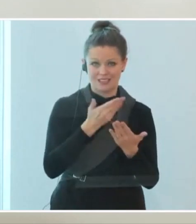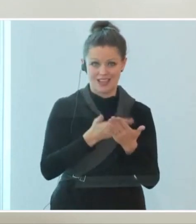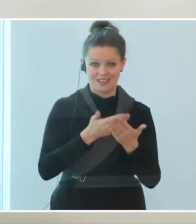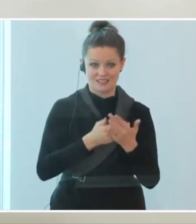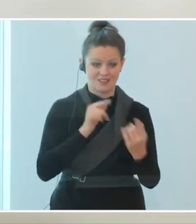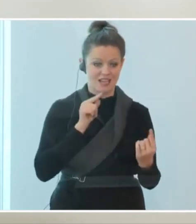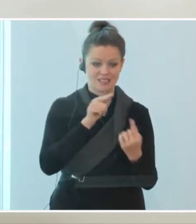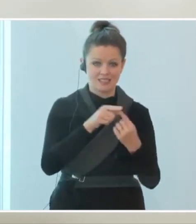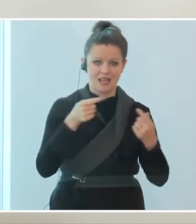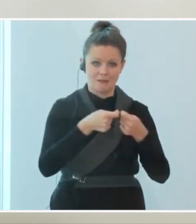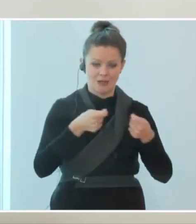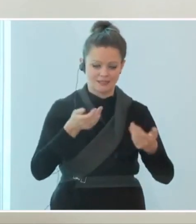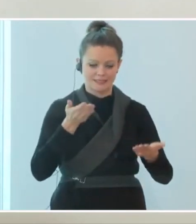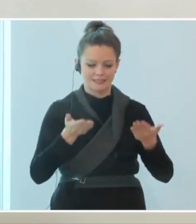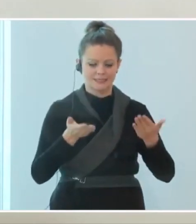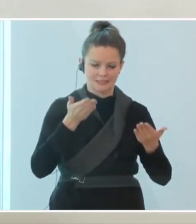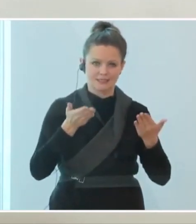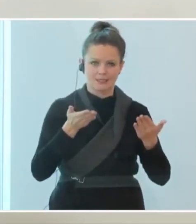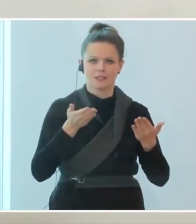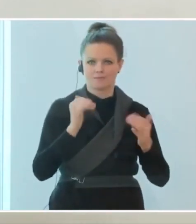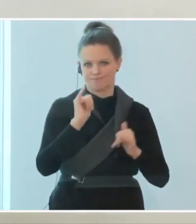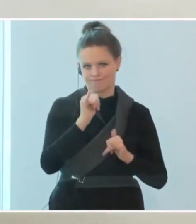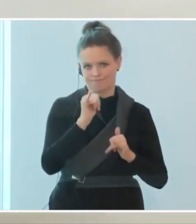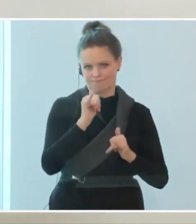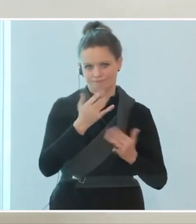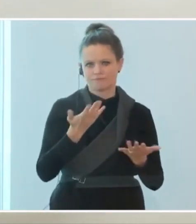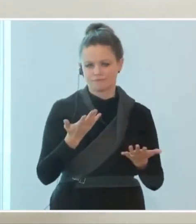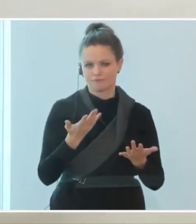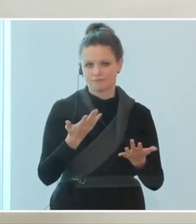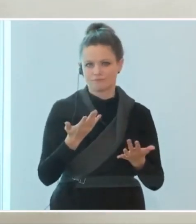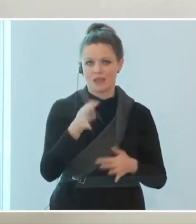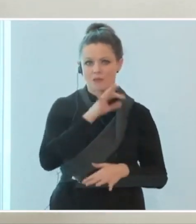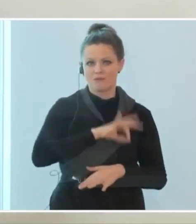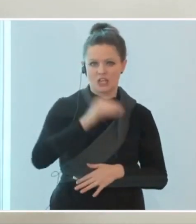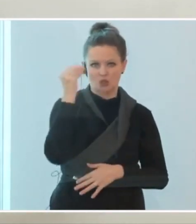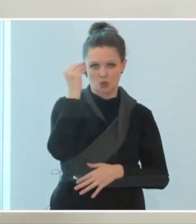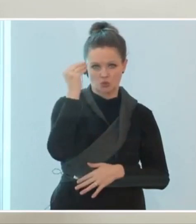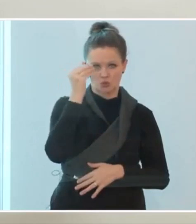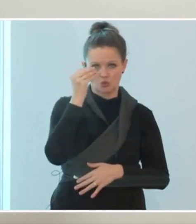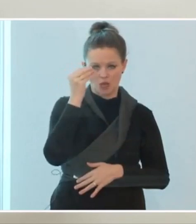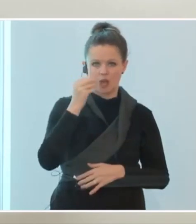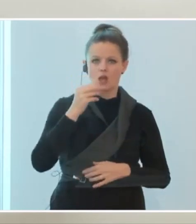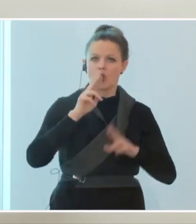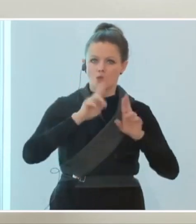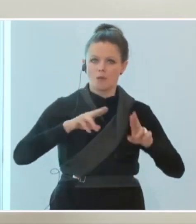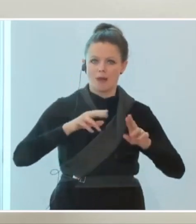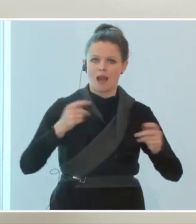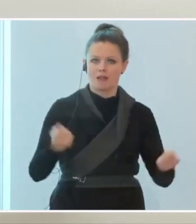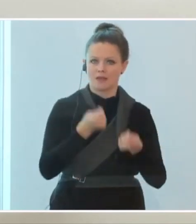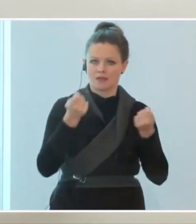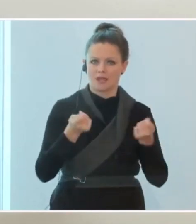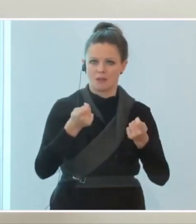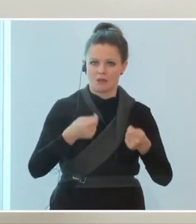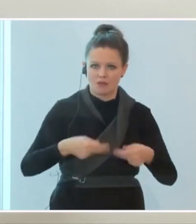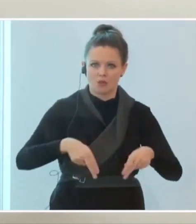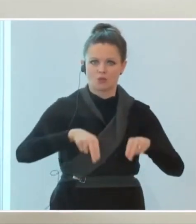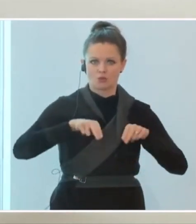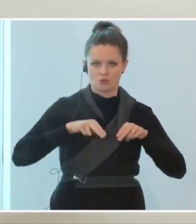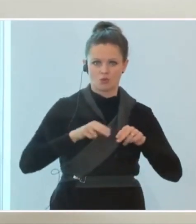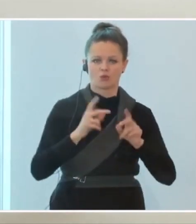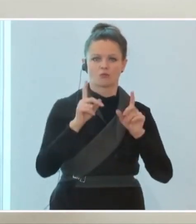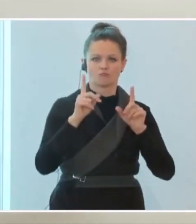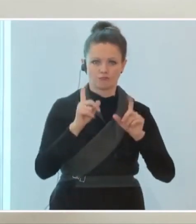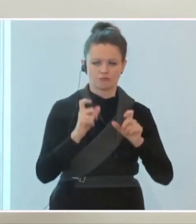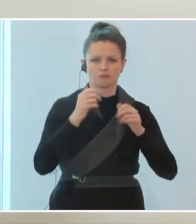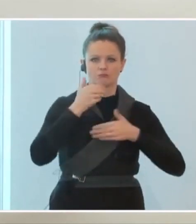der Ziele und der Maßnahmen dazu geführt, dass jetzt die Pflichtschulen den Regelbetrieb wieder aufnehmen. Bei